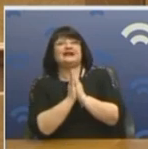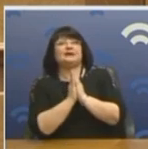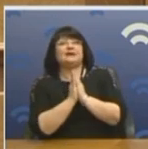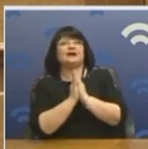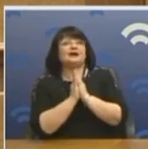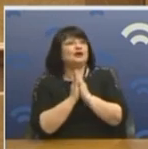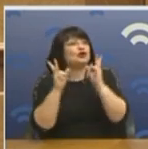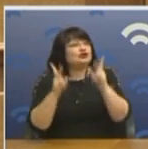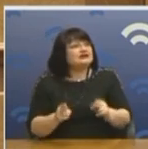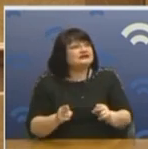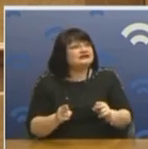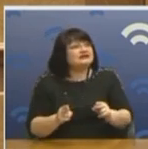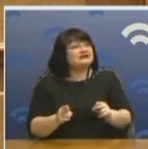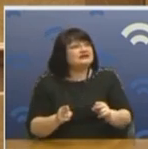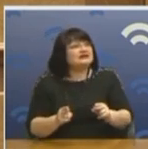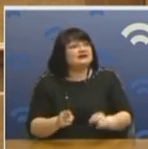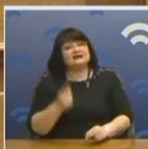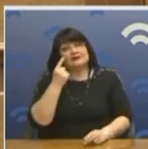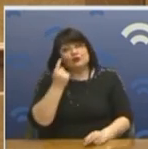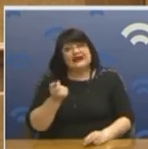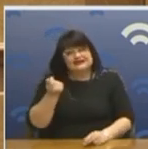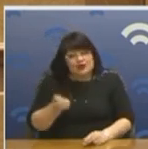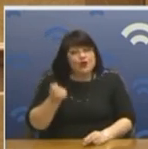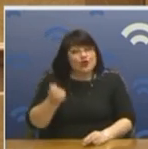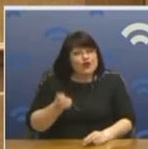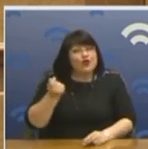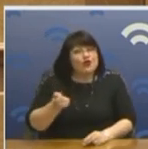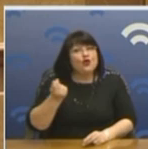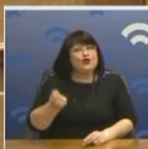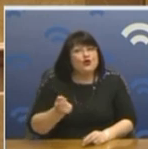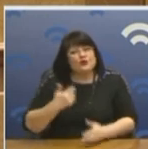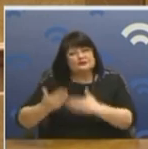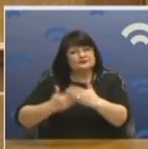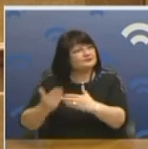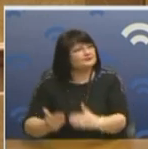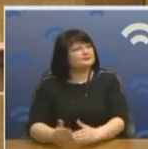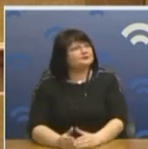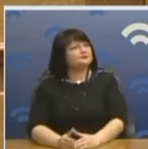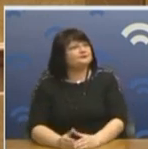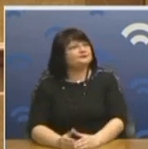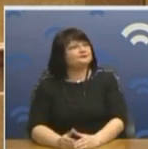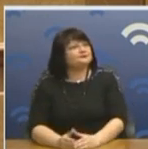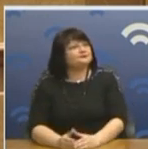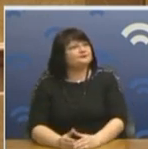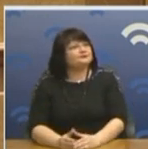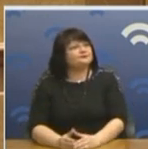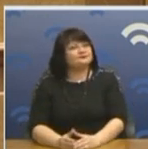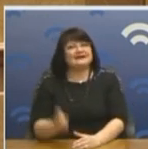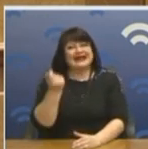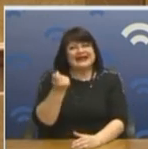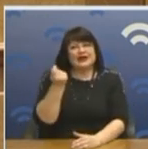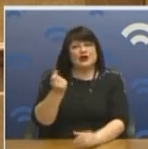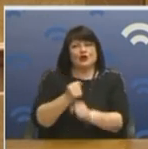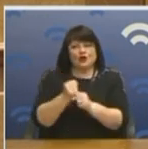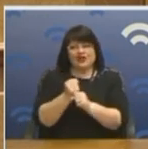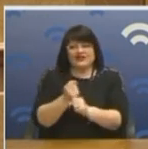Σταματήστε τη δοσολογία, λέτε και είναι οι μυθυδράτες. Το μυθυδράτισμο το ξέρετε. Ήταν η τακτική του μυθυδράτη να παίρνει μυχθές δόση δηλητηρίου για να μην